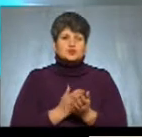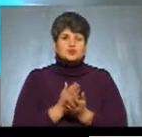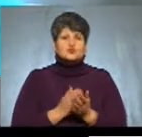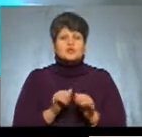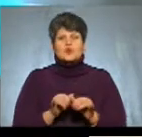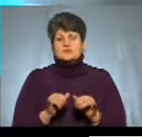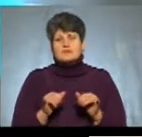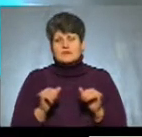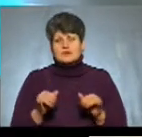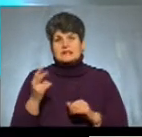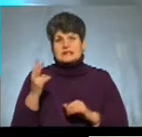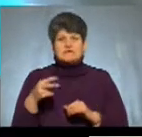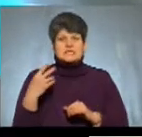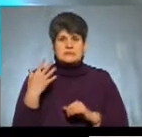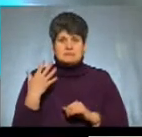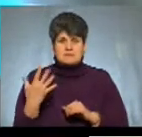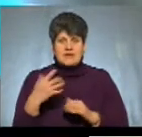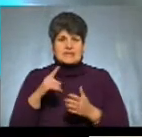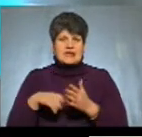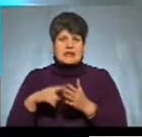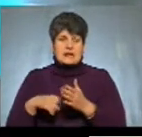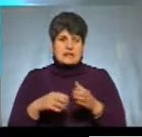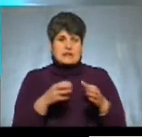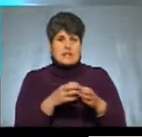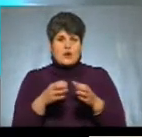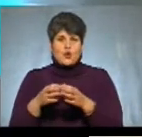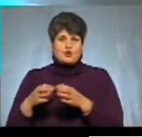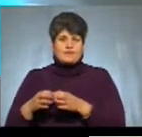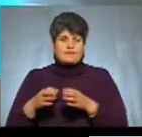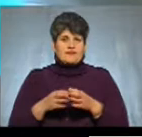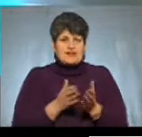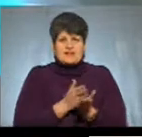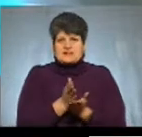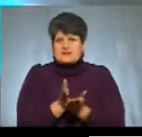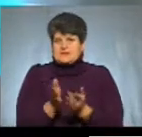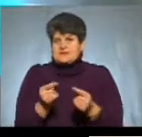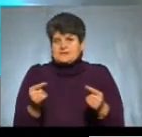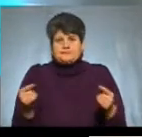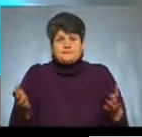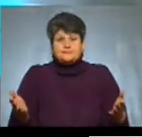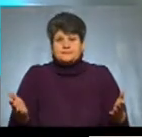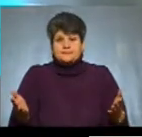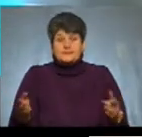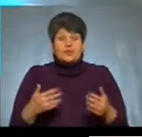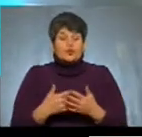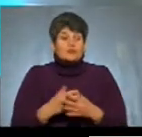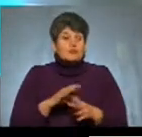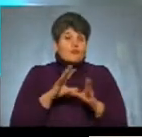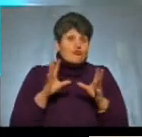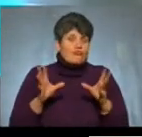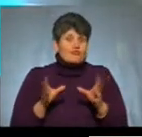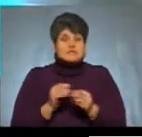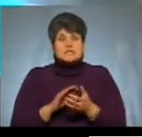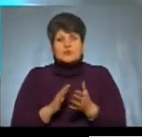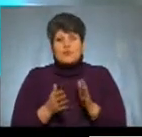25 релігійних конфесій, церков і релігійних організацій. Тобто, всі умови для